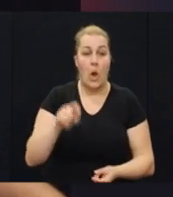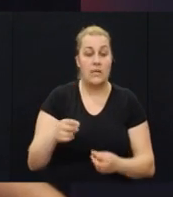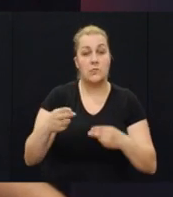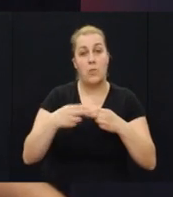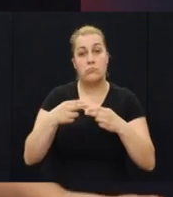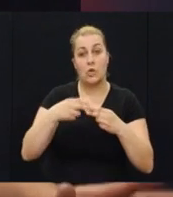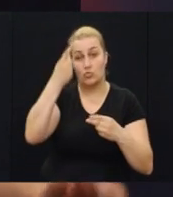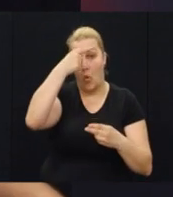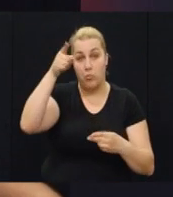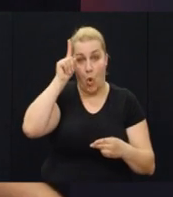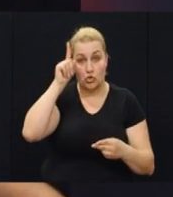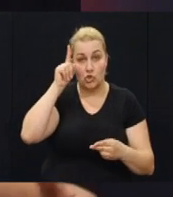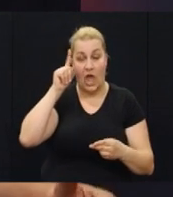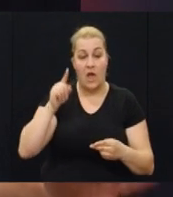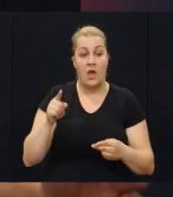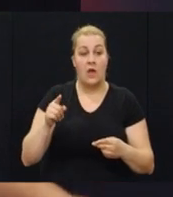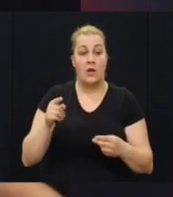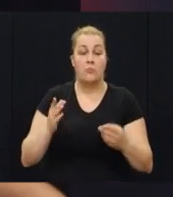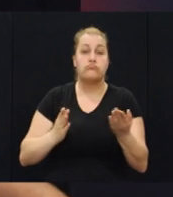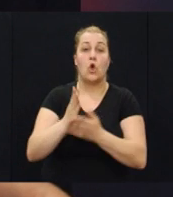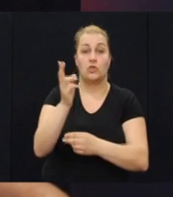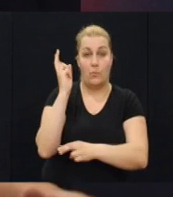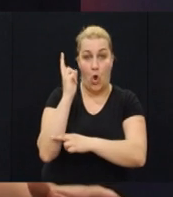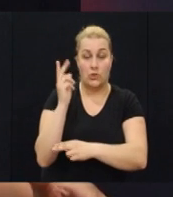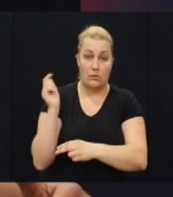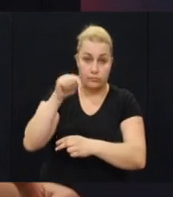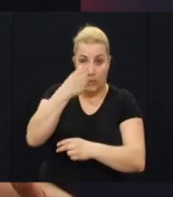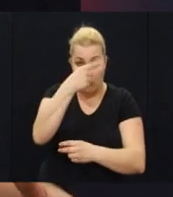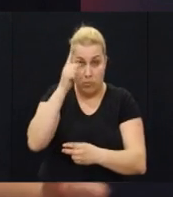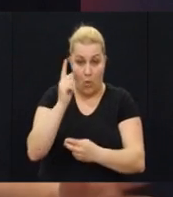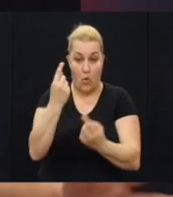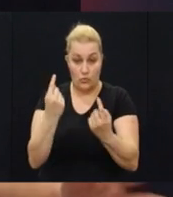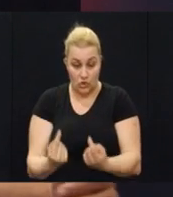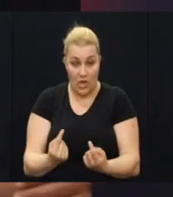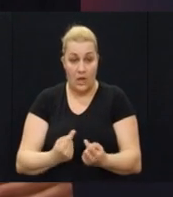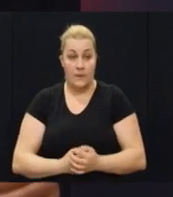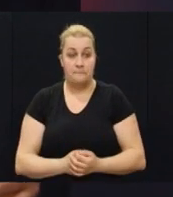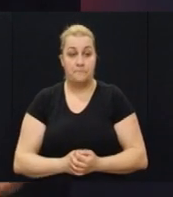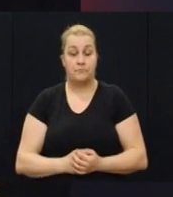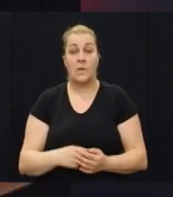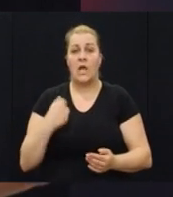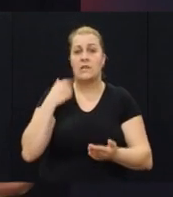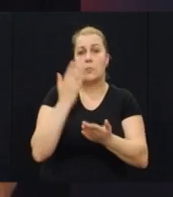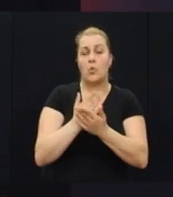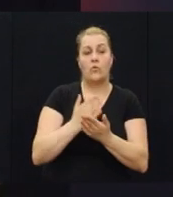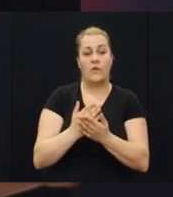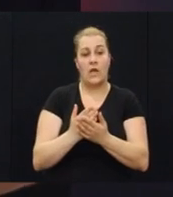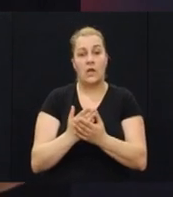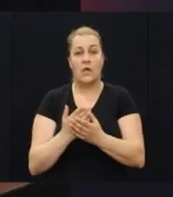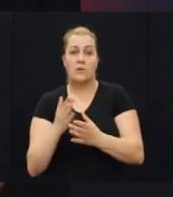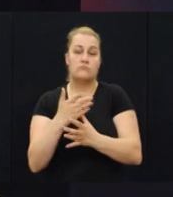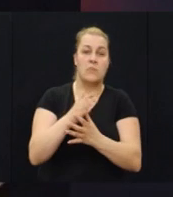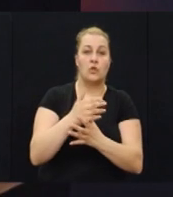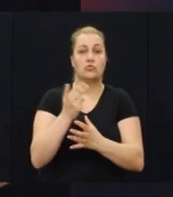dolazimo negdje pred poštu. Tamo prođemo hotel i dolazimo pred poštu u tom trenutku, kako sam se ja ovih nalazio